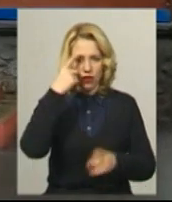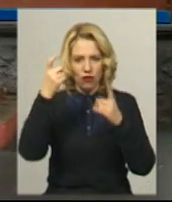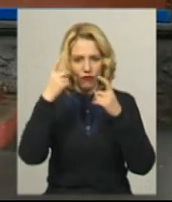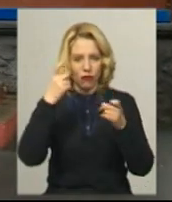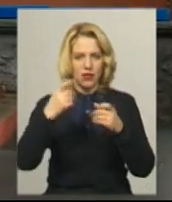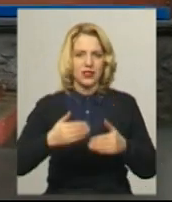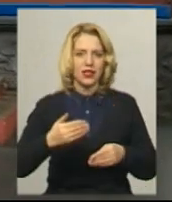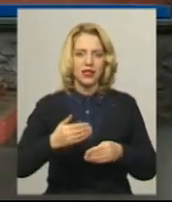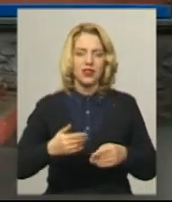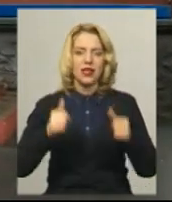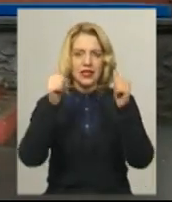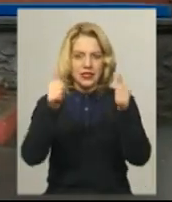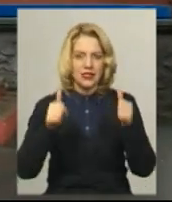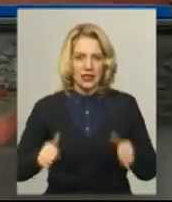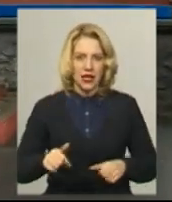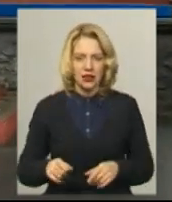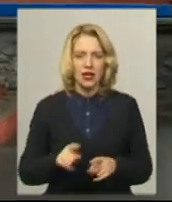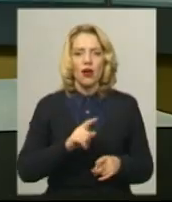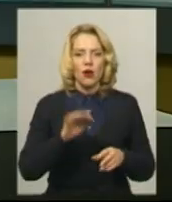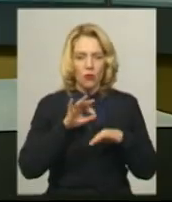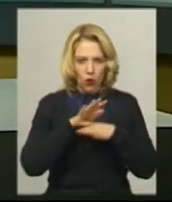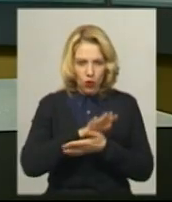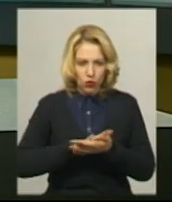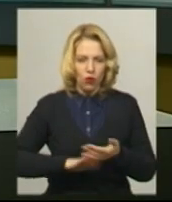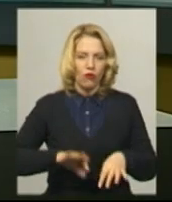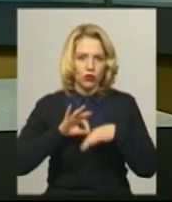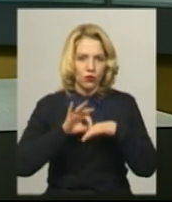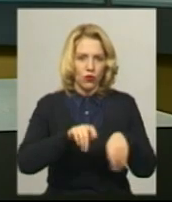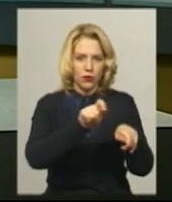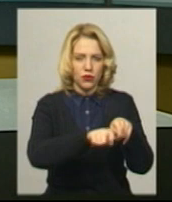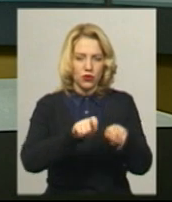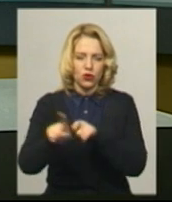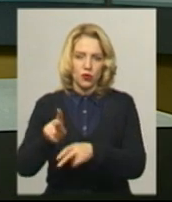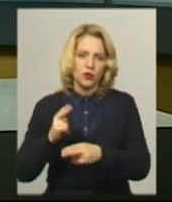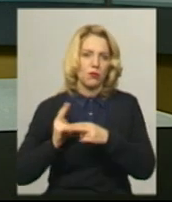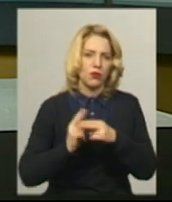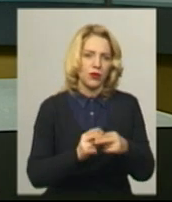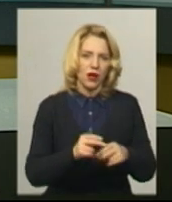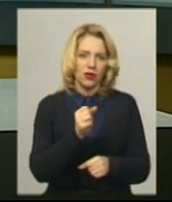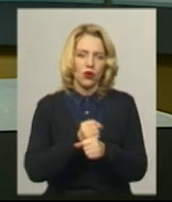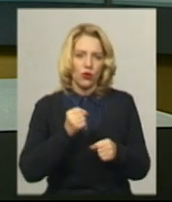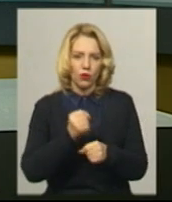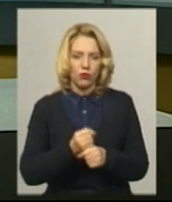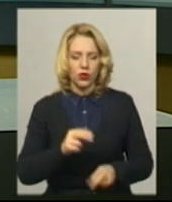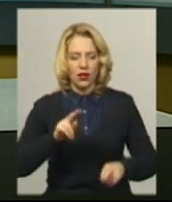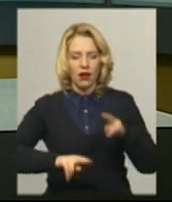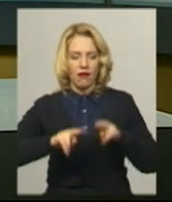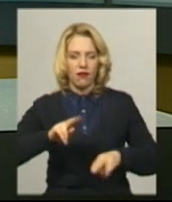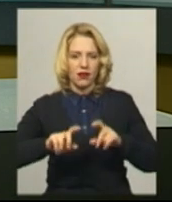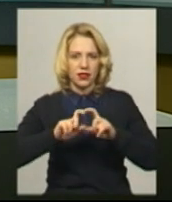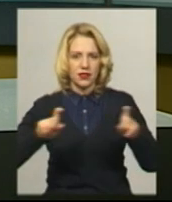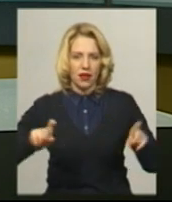Анатолій Щадило Мобільні групи продовжують проводити превентивні заходи щодо запобігання відновленню роботи гральних закладів, додає